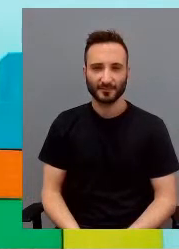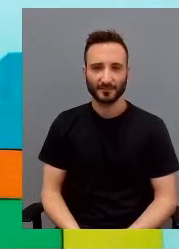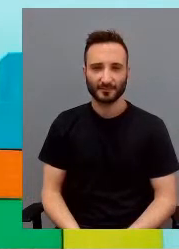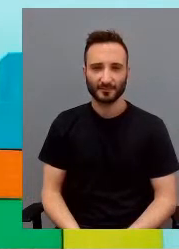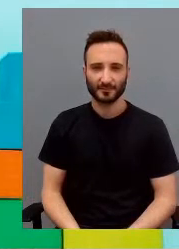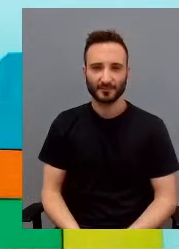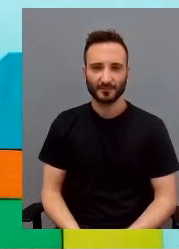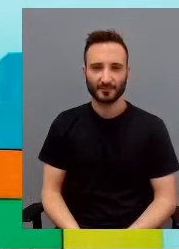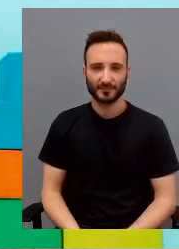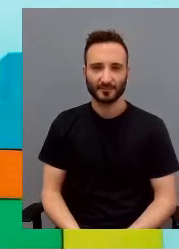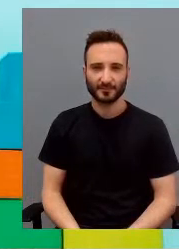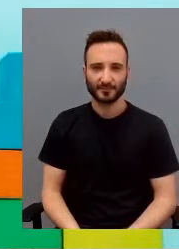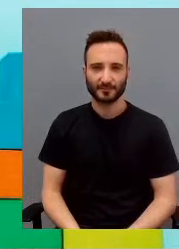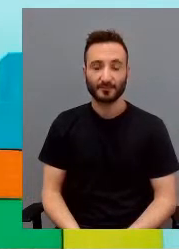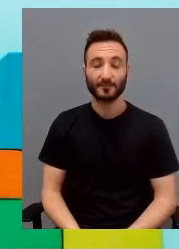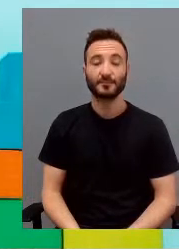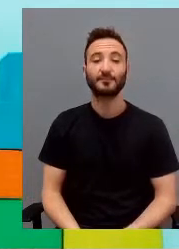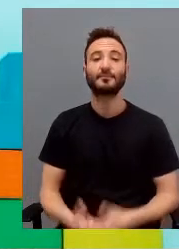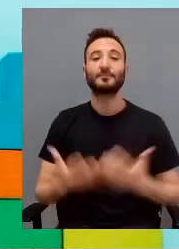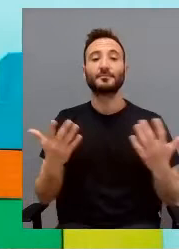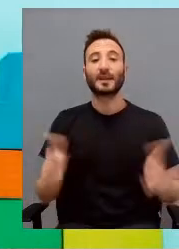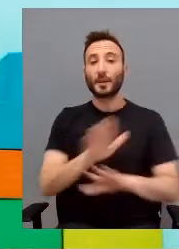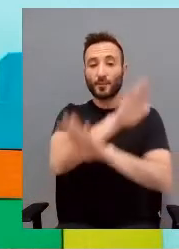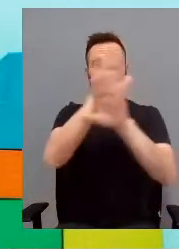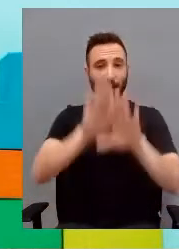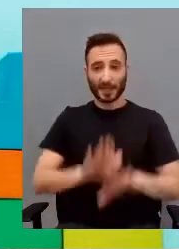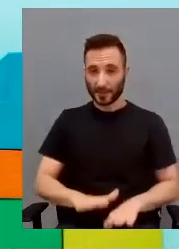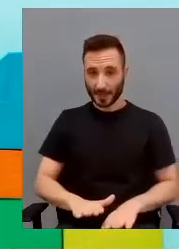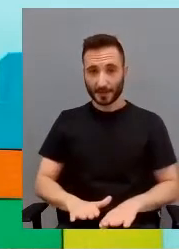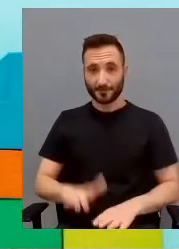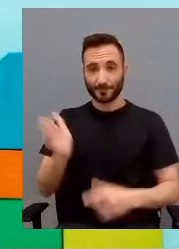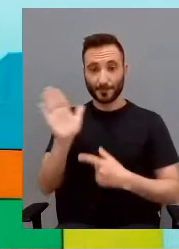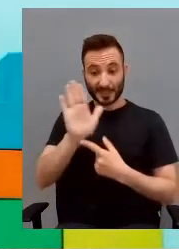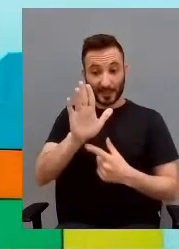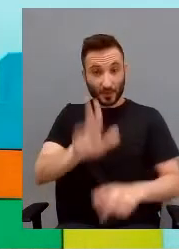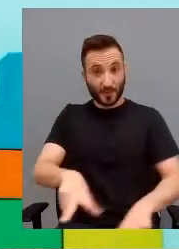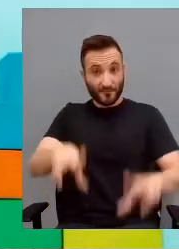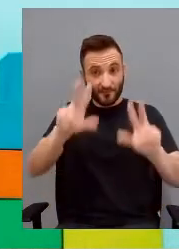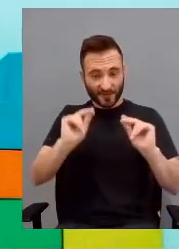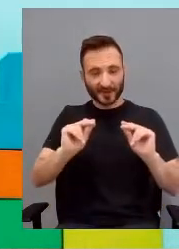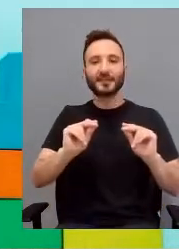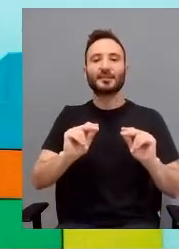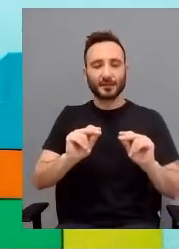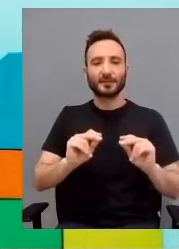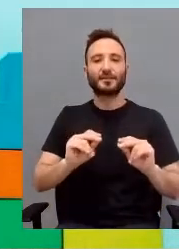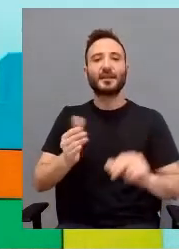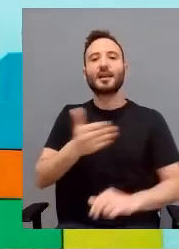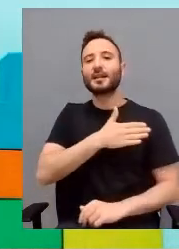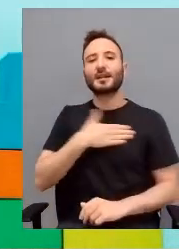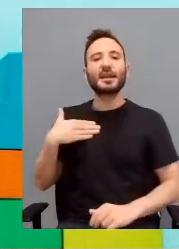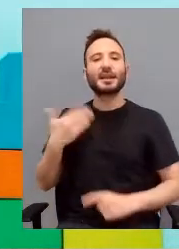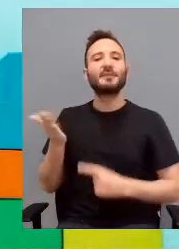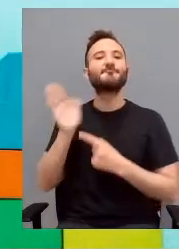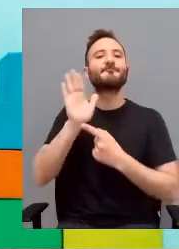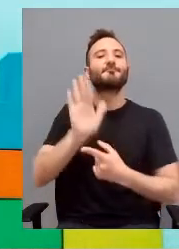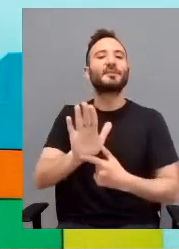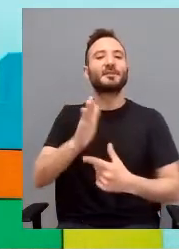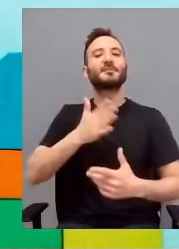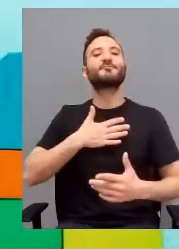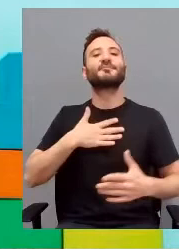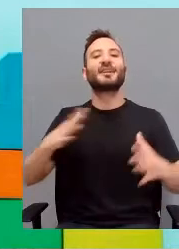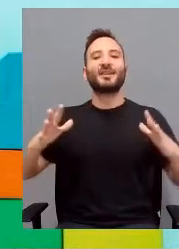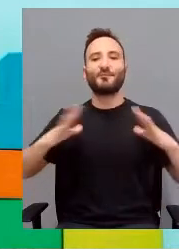come per terminare la presentazione os hago referente a nostre vacanze